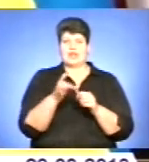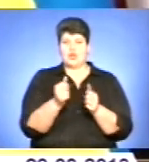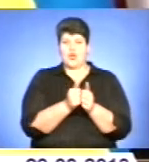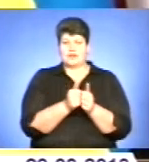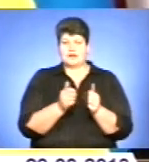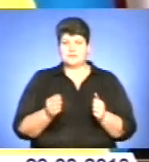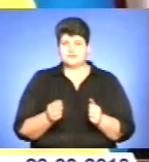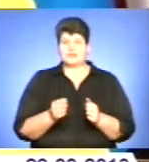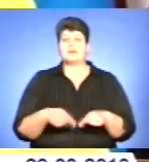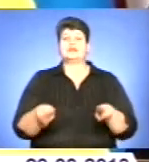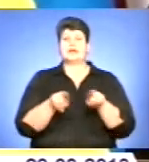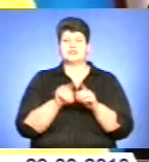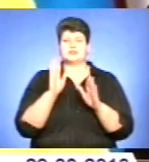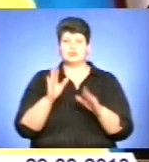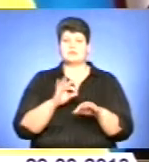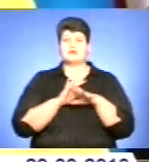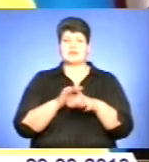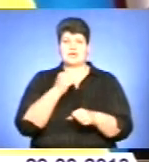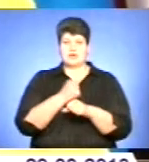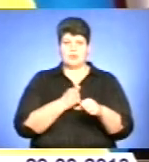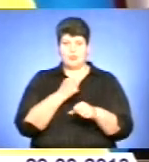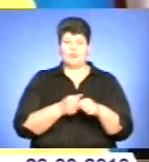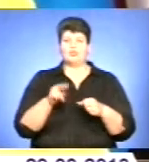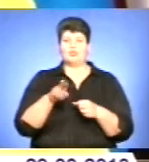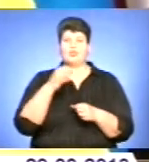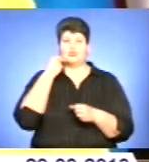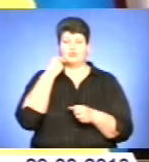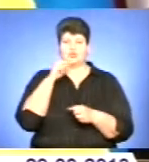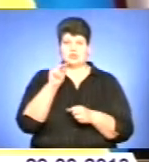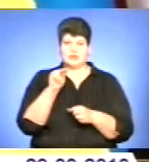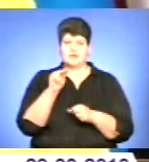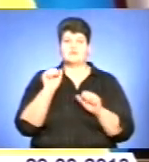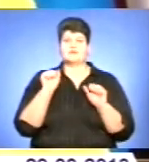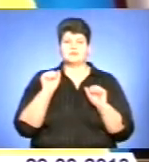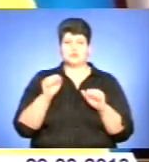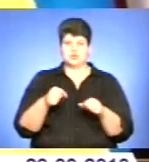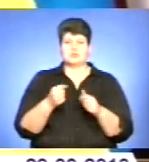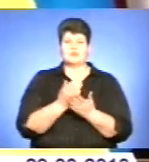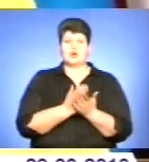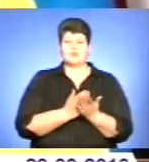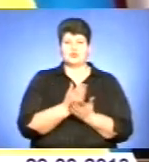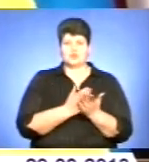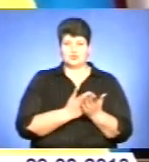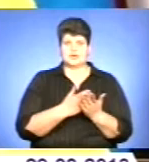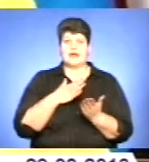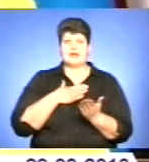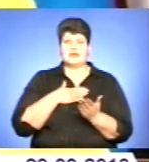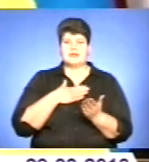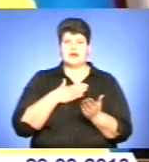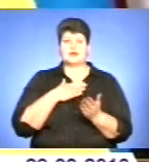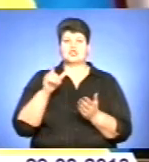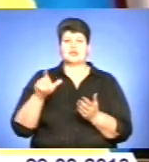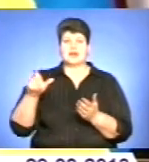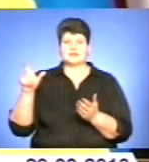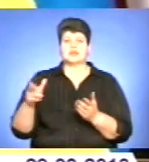будемо також проводити роботу по улучшенню возможностей обслуживання наших граждан, які